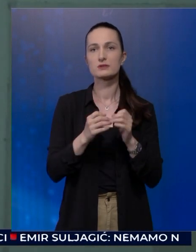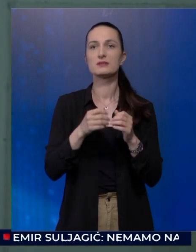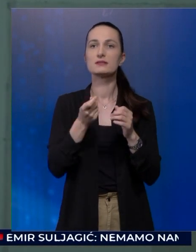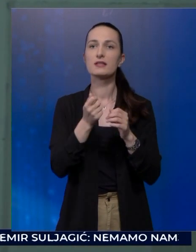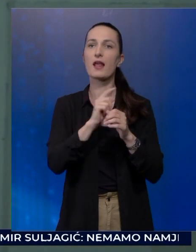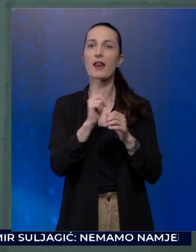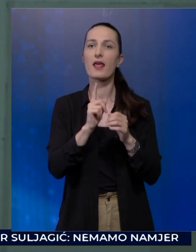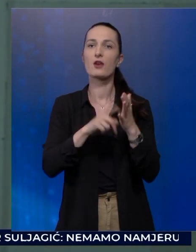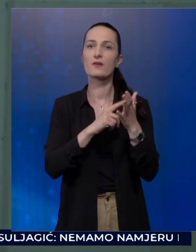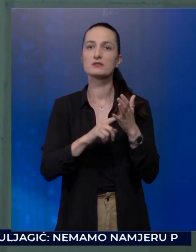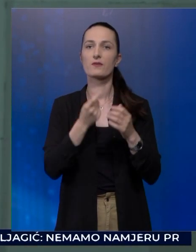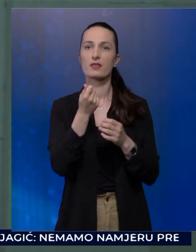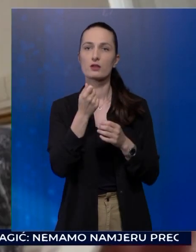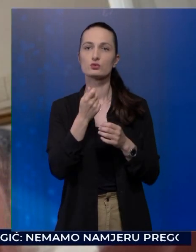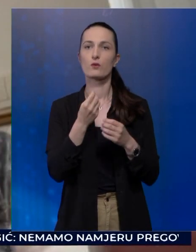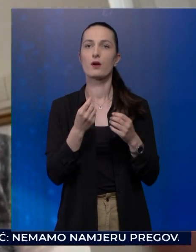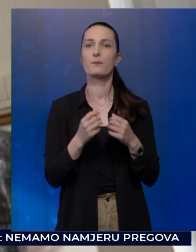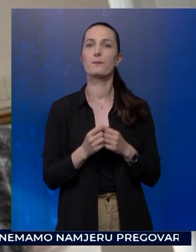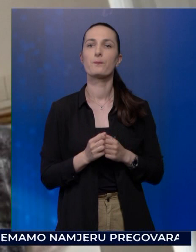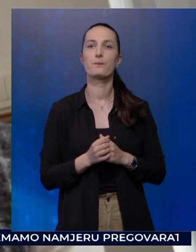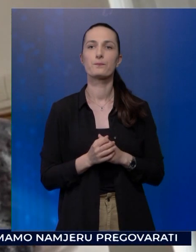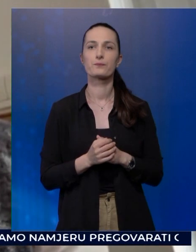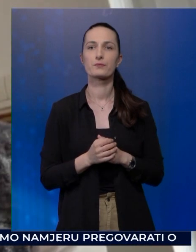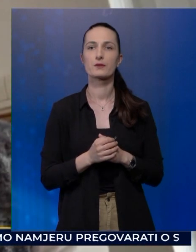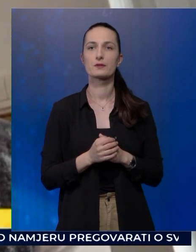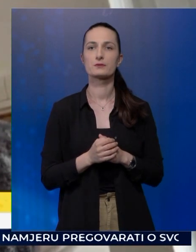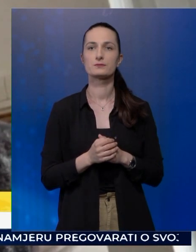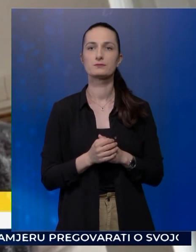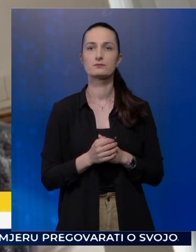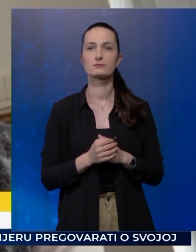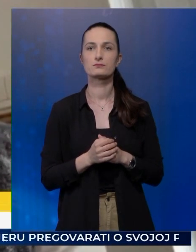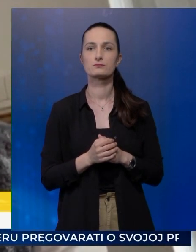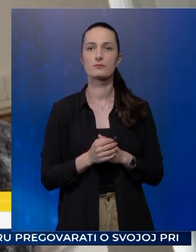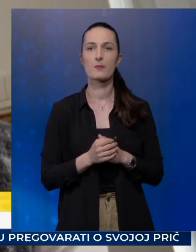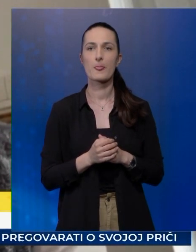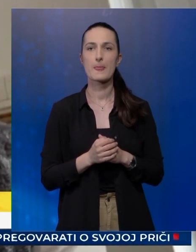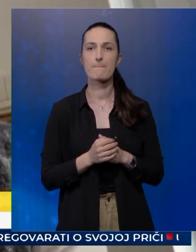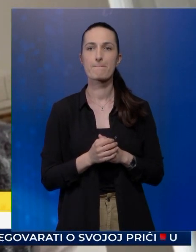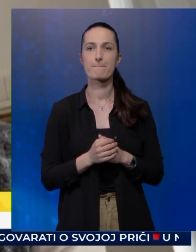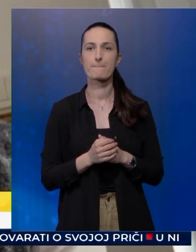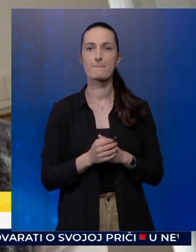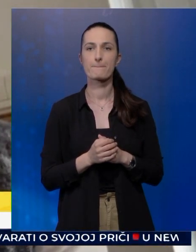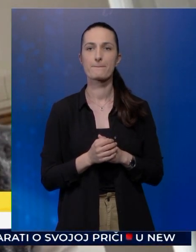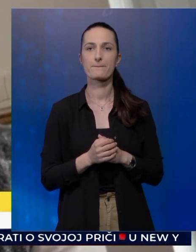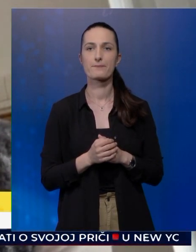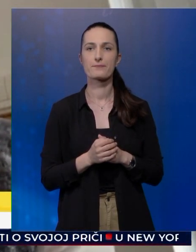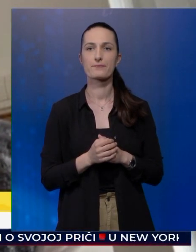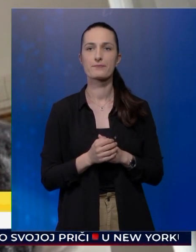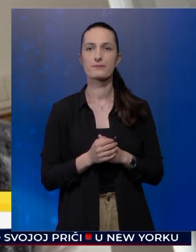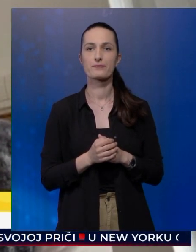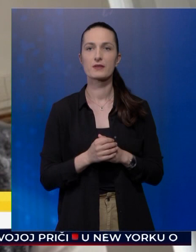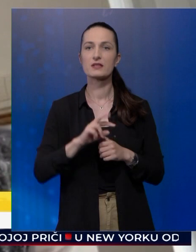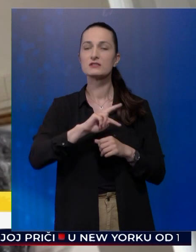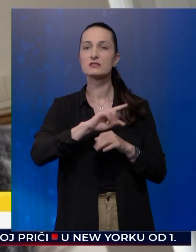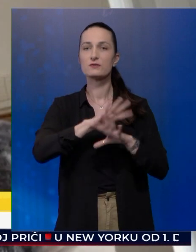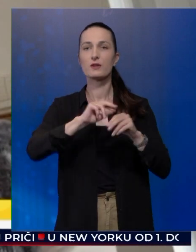i budžetu. I ne samo to. Svi drugi provider prenatalnih testova te testove šalju taj genetski materijal van teritorija